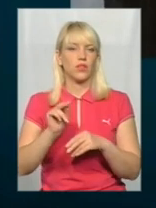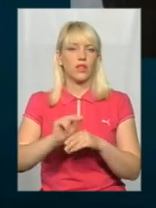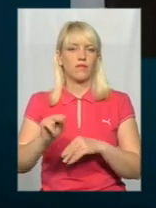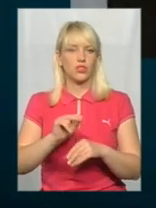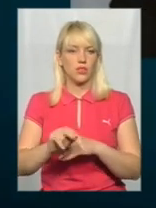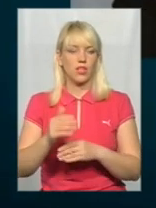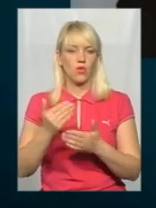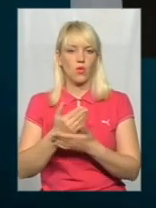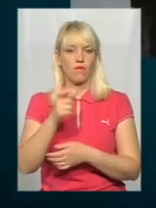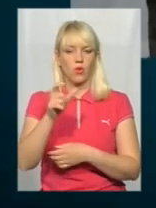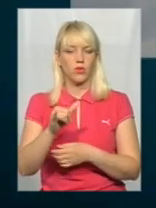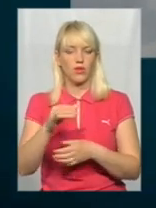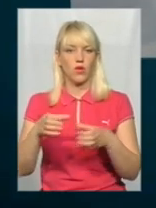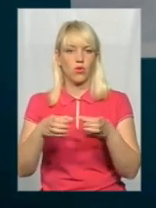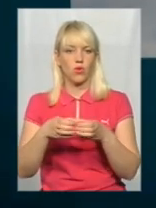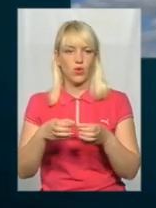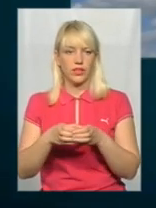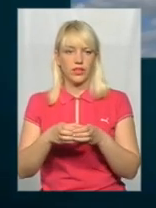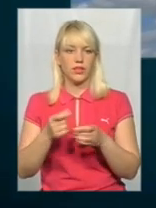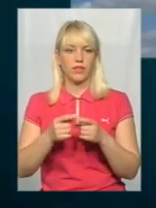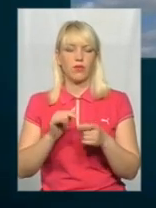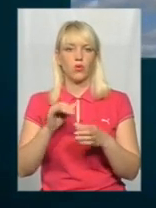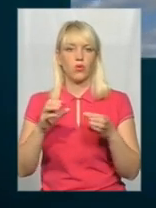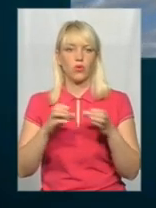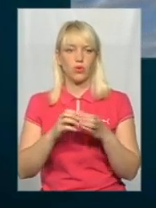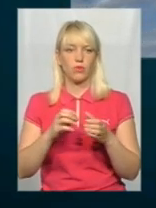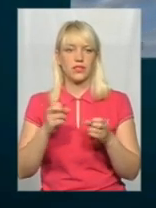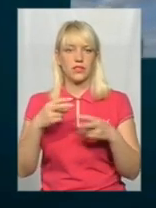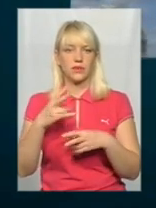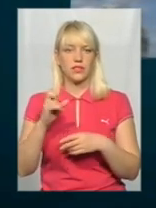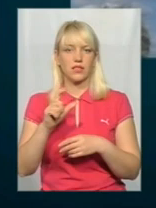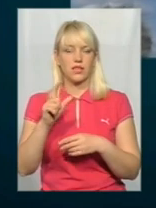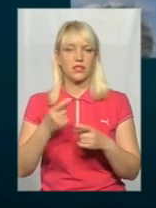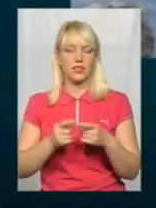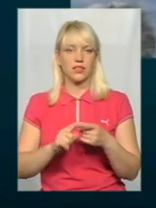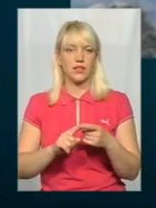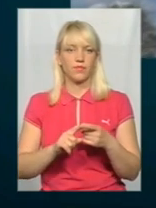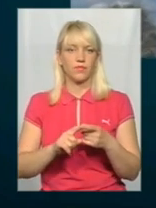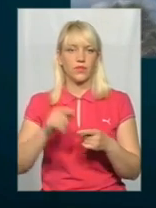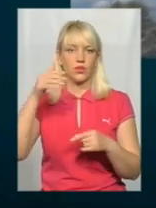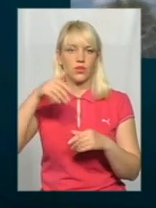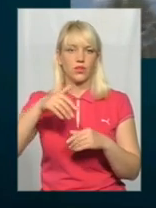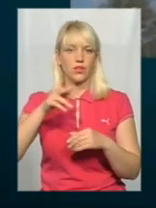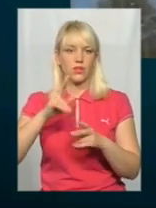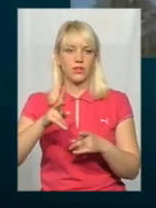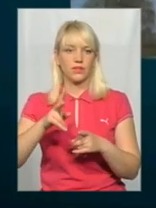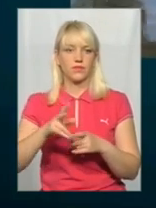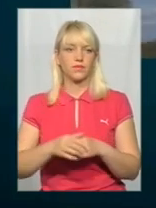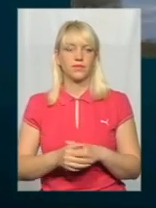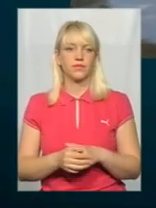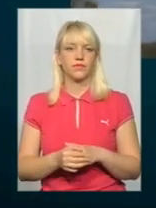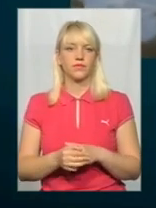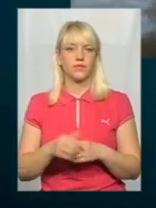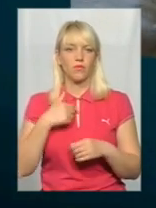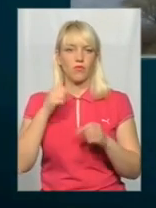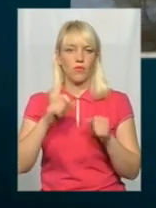новому колективі, безпосередньо в групі спеціального призначення, це, розумієте, іде, я